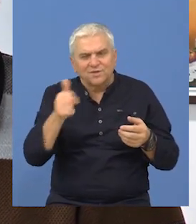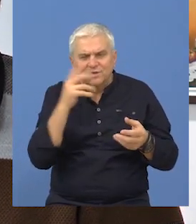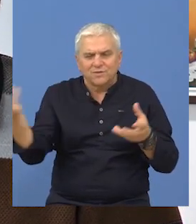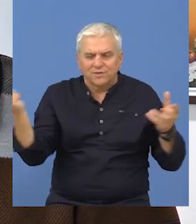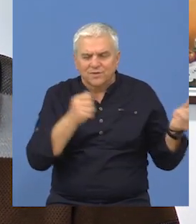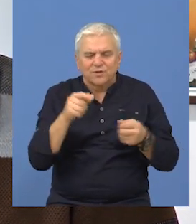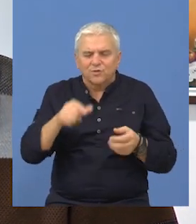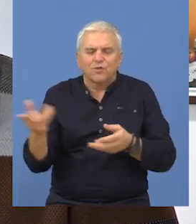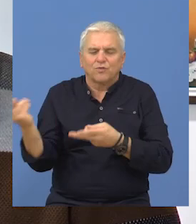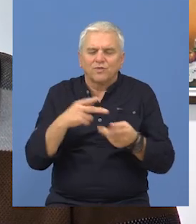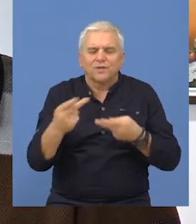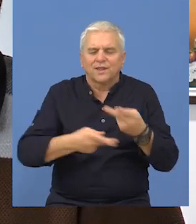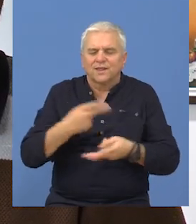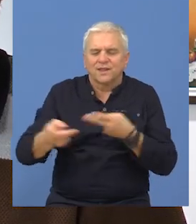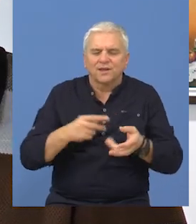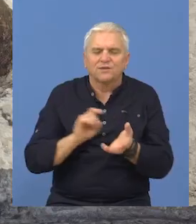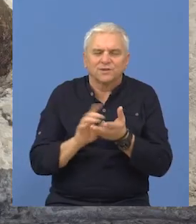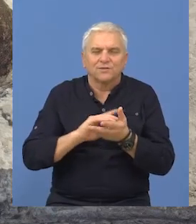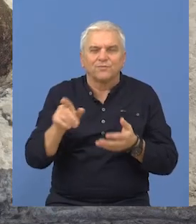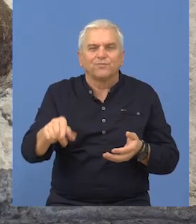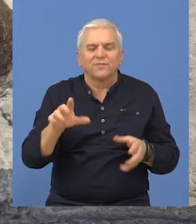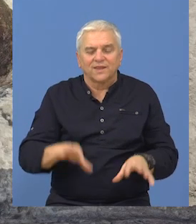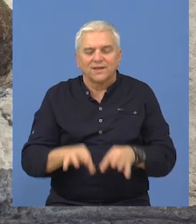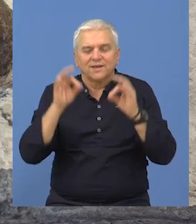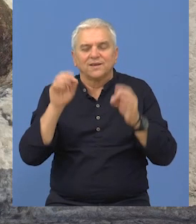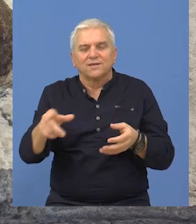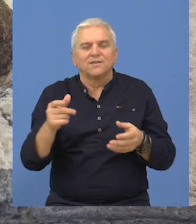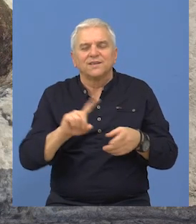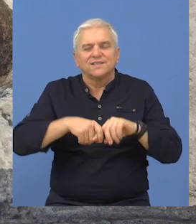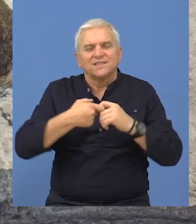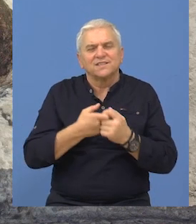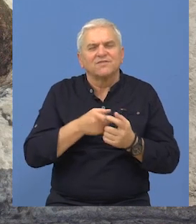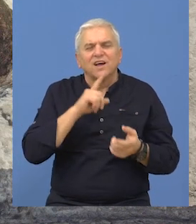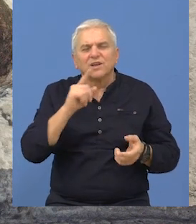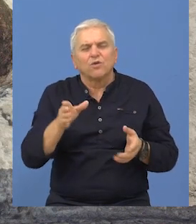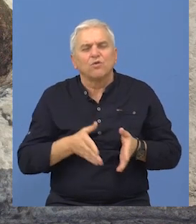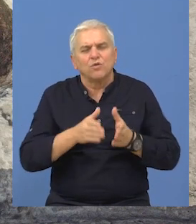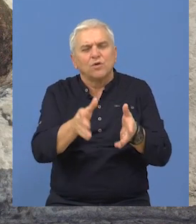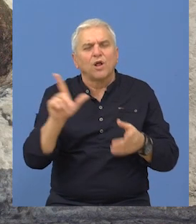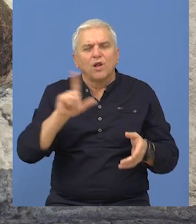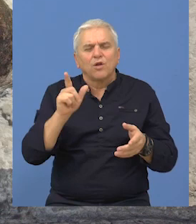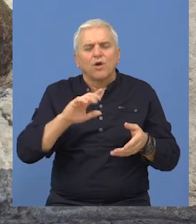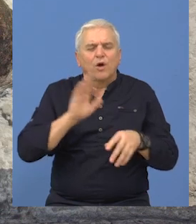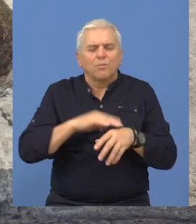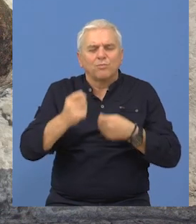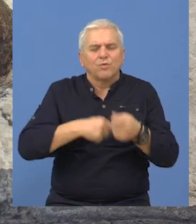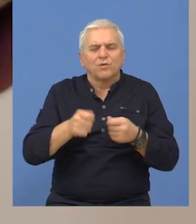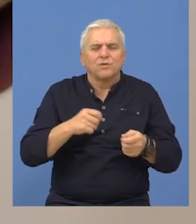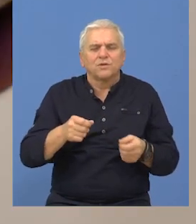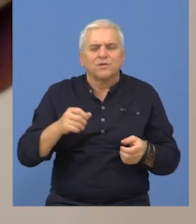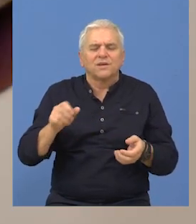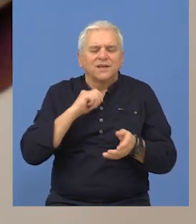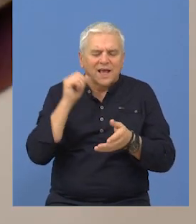su u stvari dolazili u ove krajeve trgovinom. Također, pronađeni su i predmeti koji upućuju na lokalno zanadstvo,